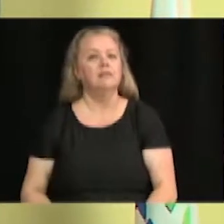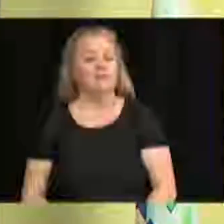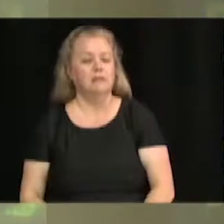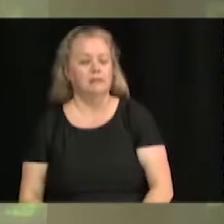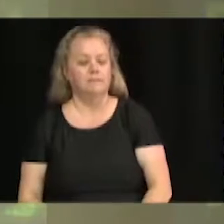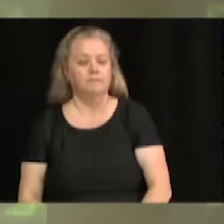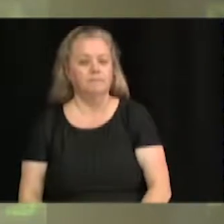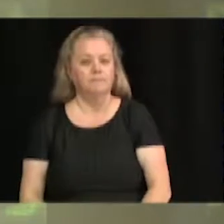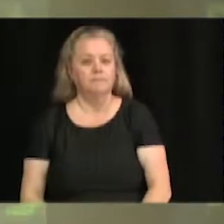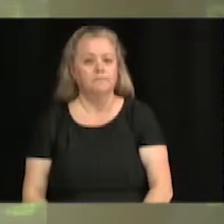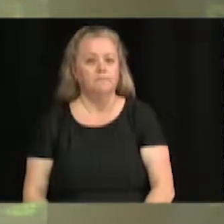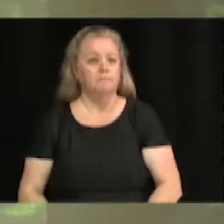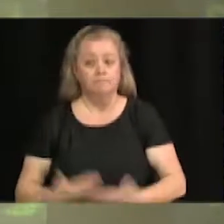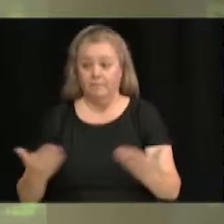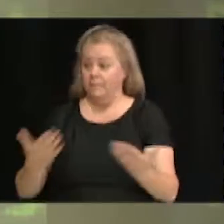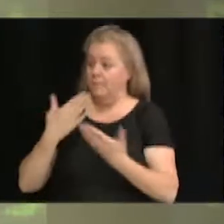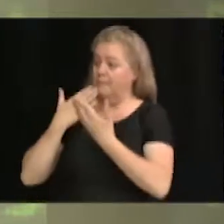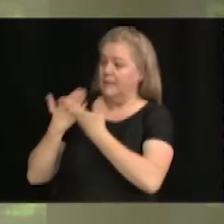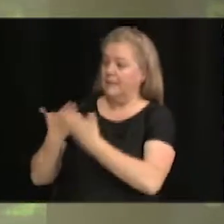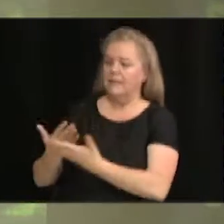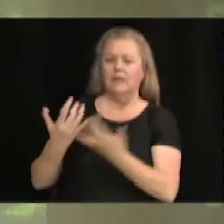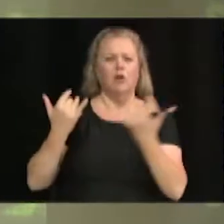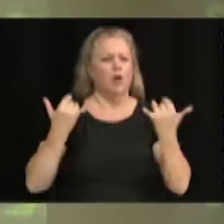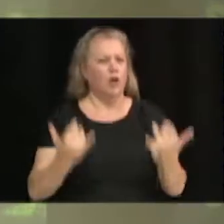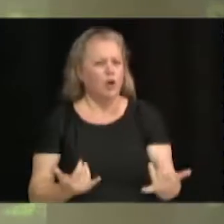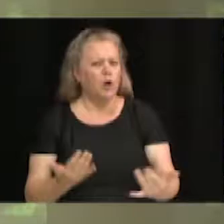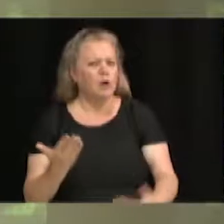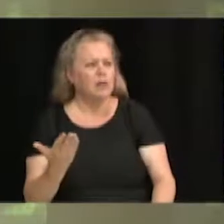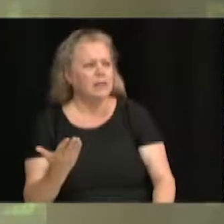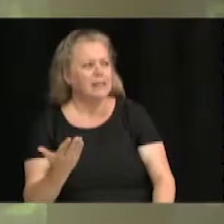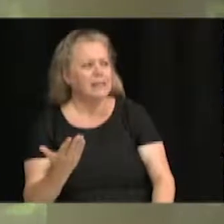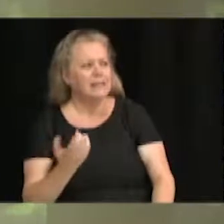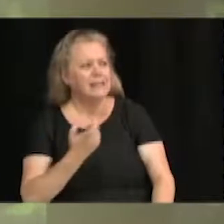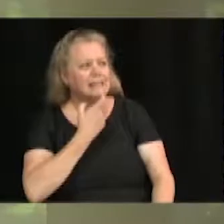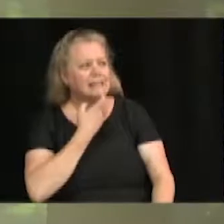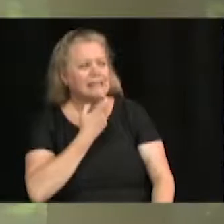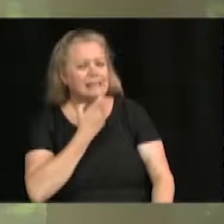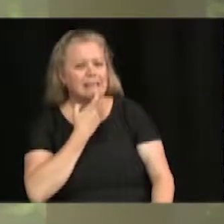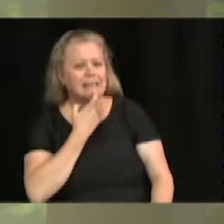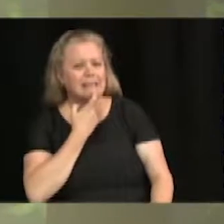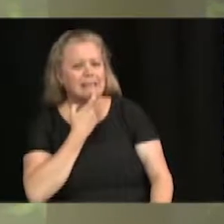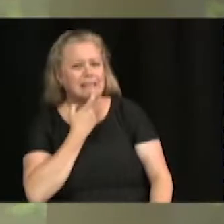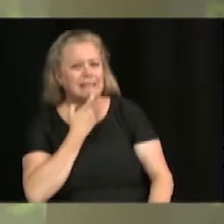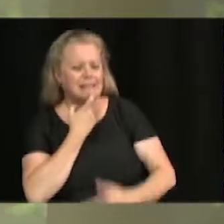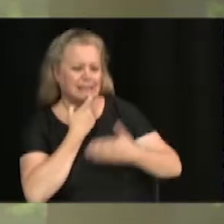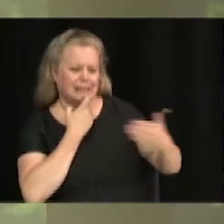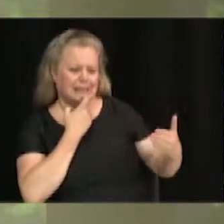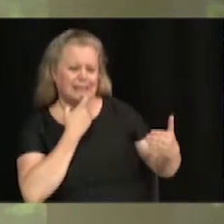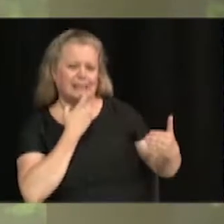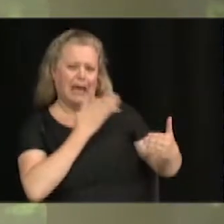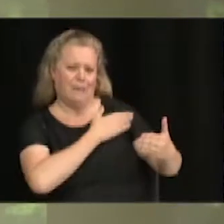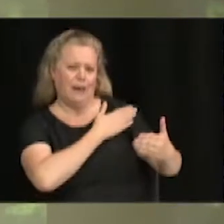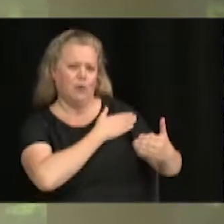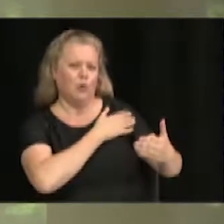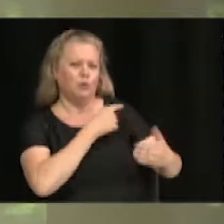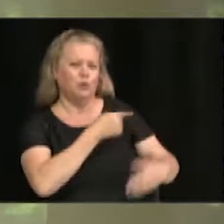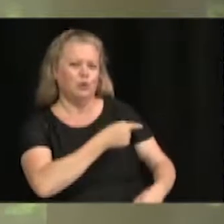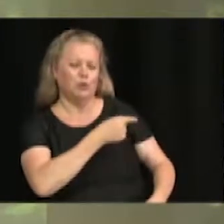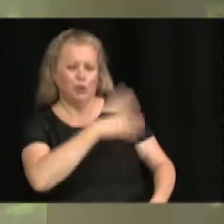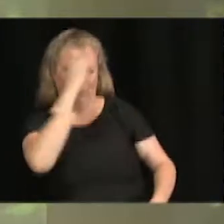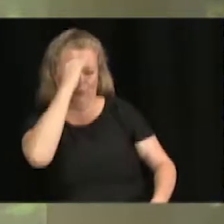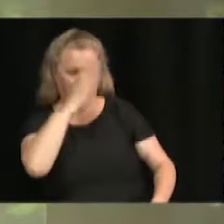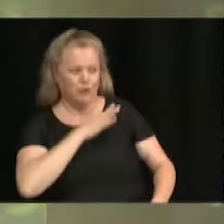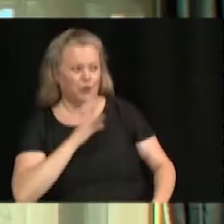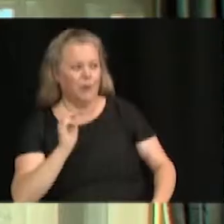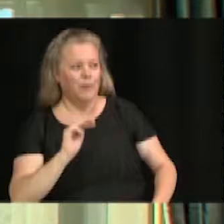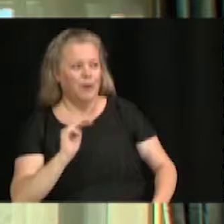maire suppléant. Merci à vous. Puis là, je pense que ce sera au tour de mon autre collègue, finalement, à ma gauche, cette fois-ci, qui est M. Morin.